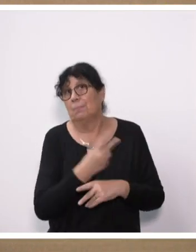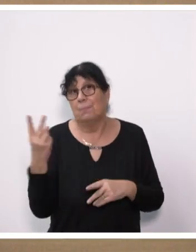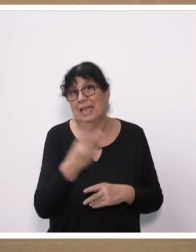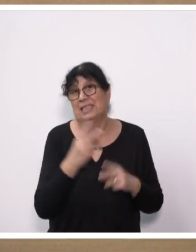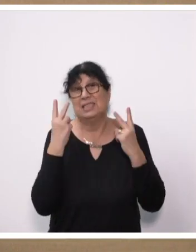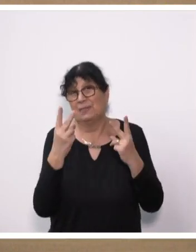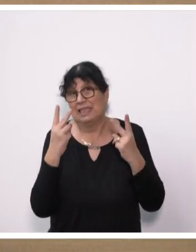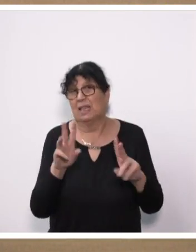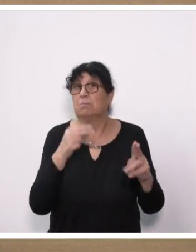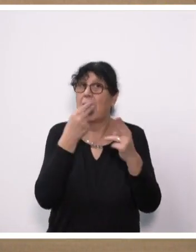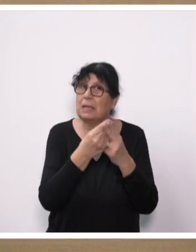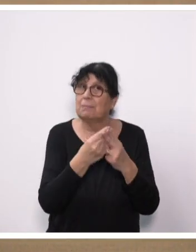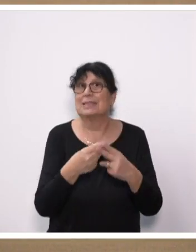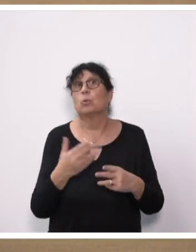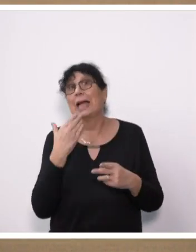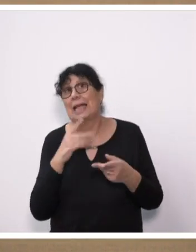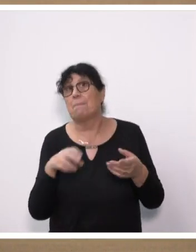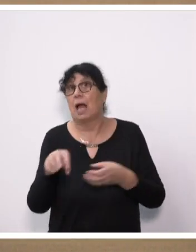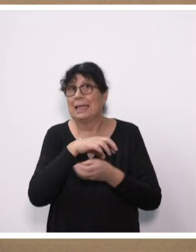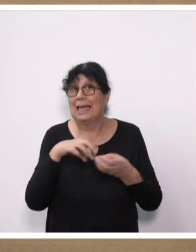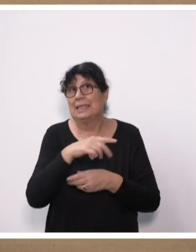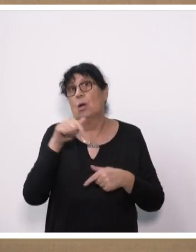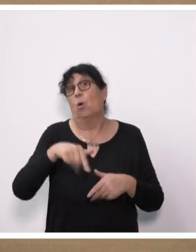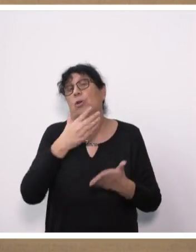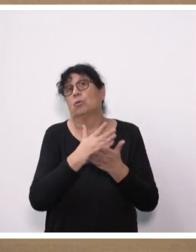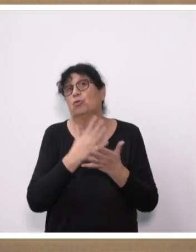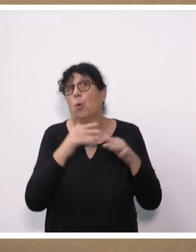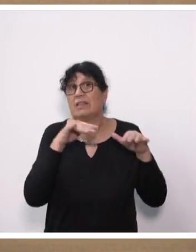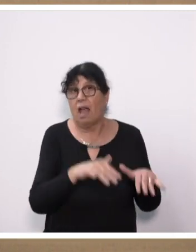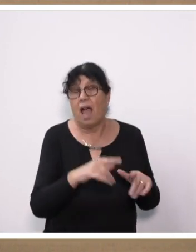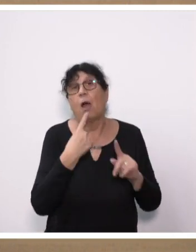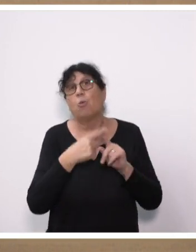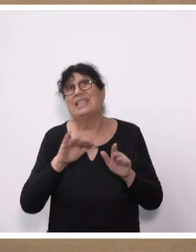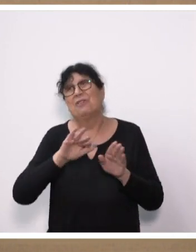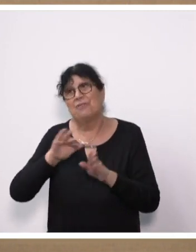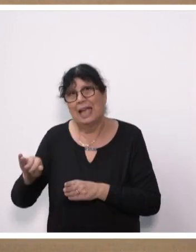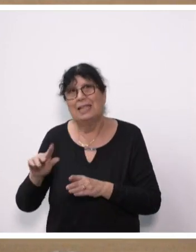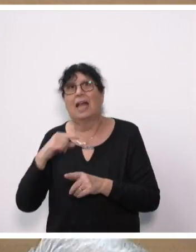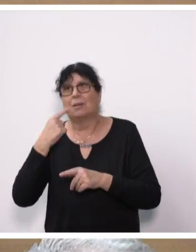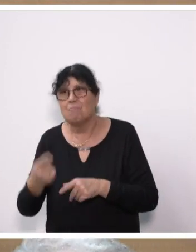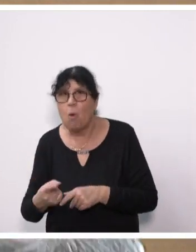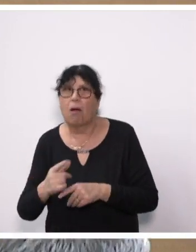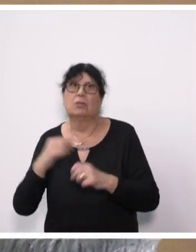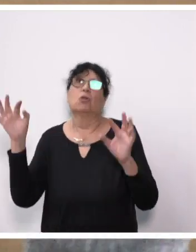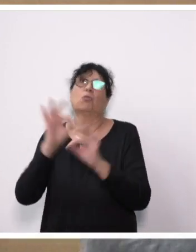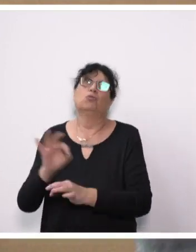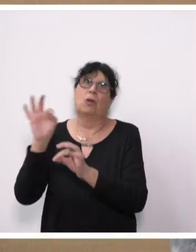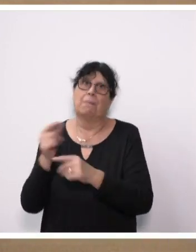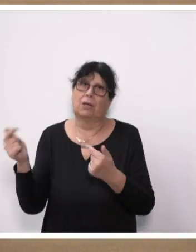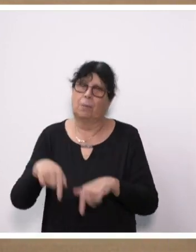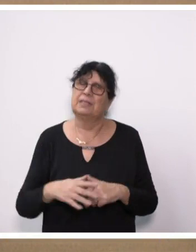Um die Anpassung an die Klimakrise, die ja heute schon da ist, und darum zu verhindern, dass sie morgen in voller Wucht zuschlägt.